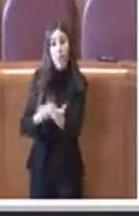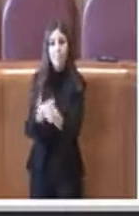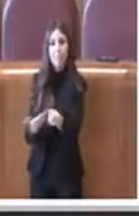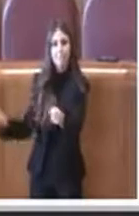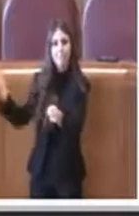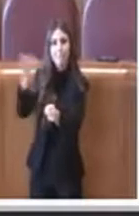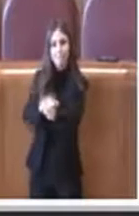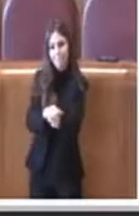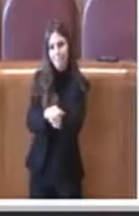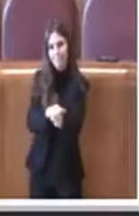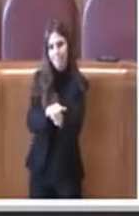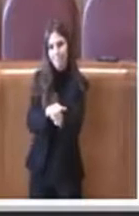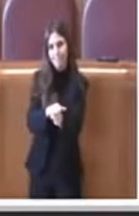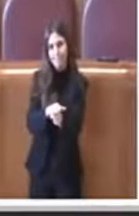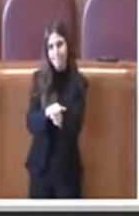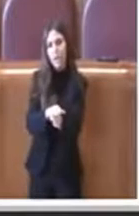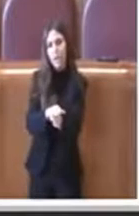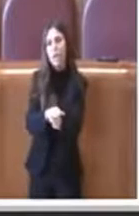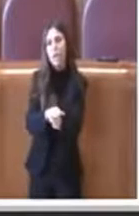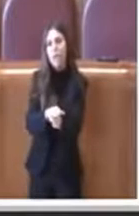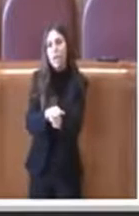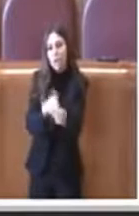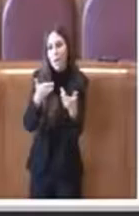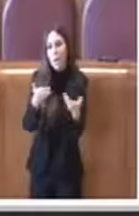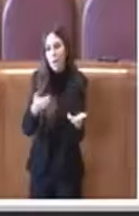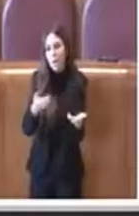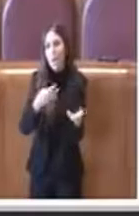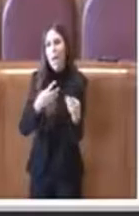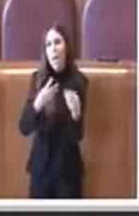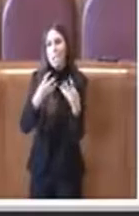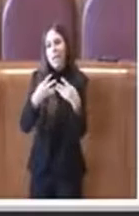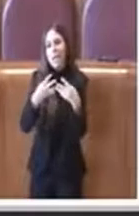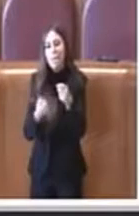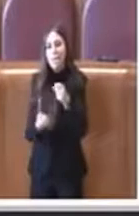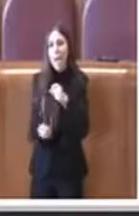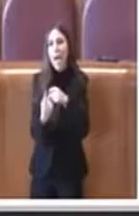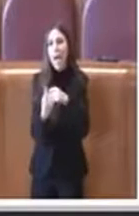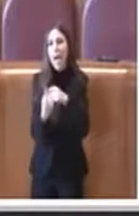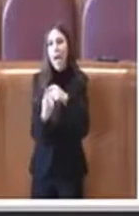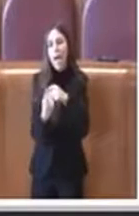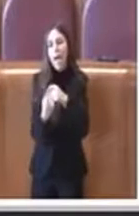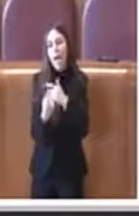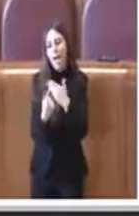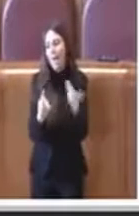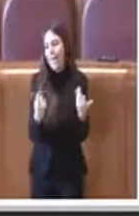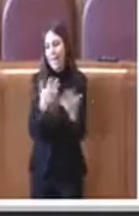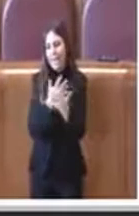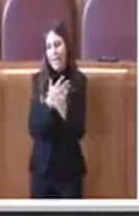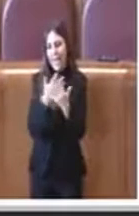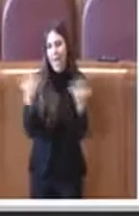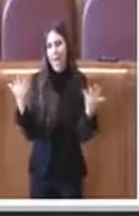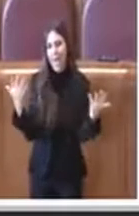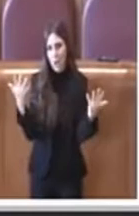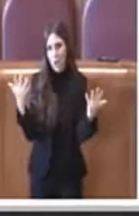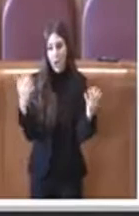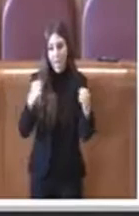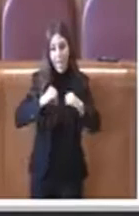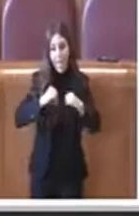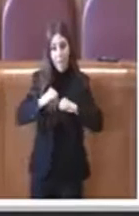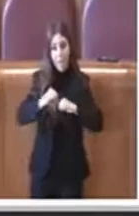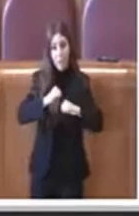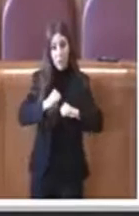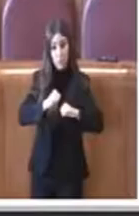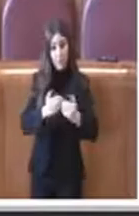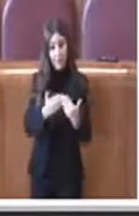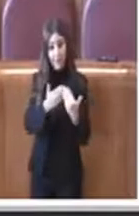avendo innescato questo meccanismo è ovvio che la responsabilità di questa amministrazione